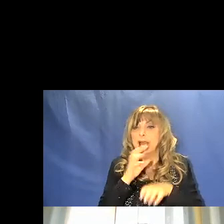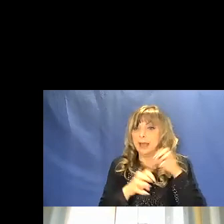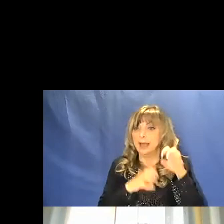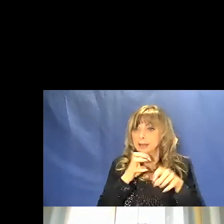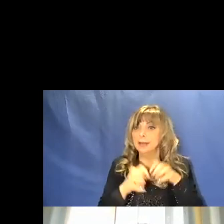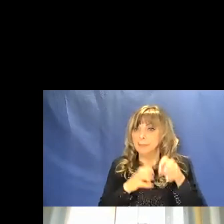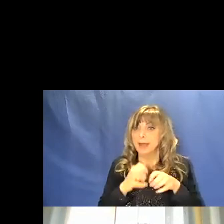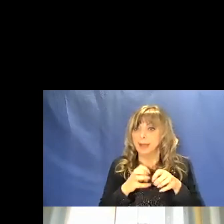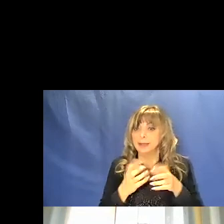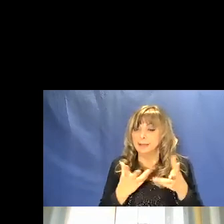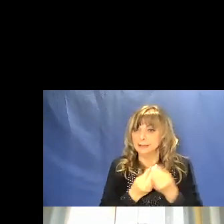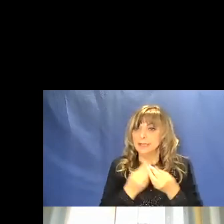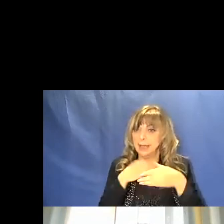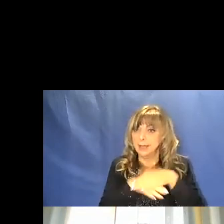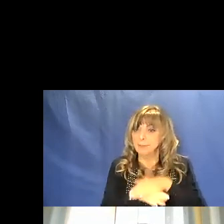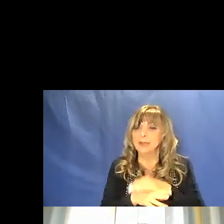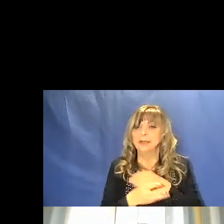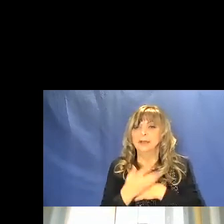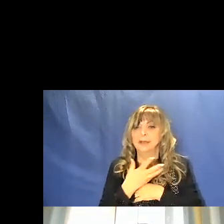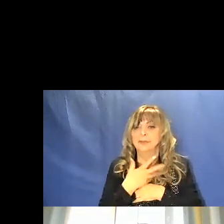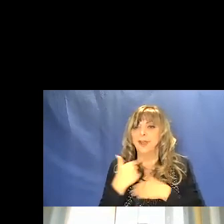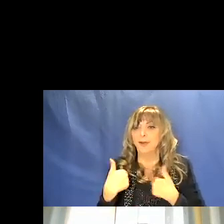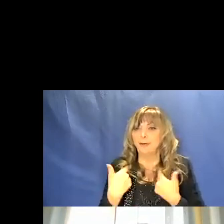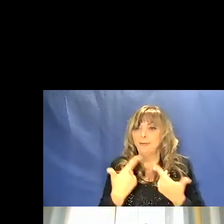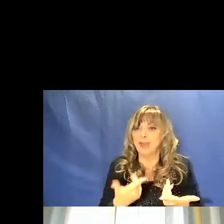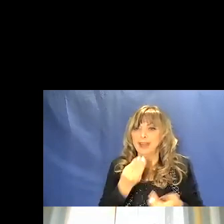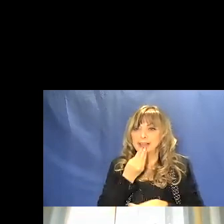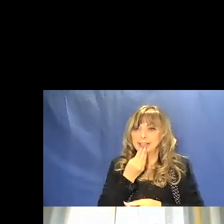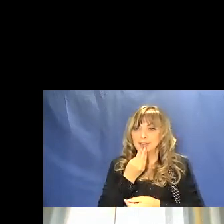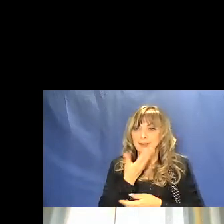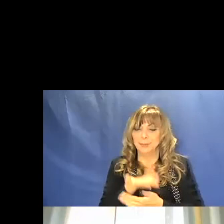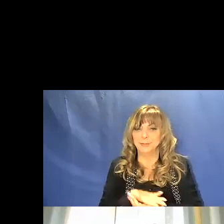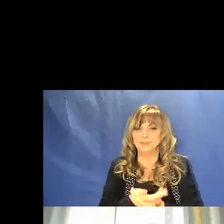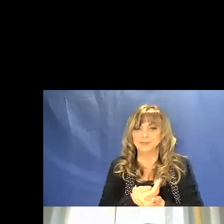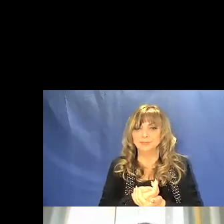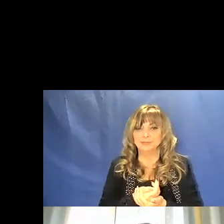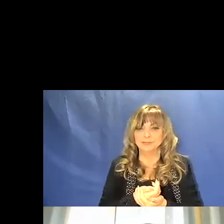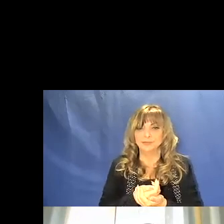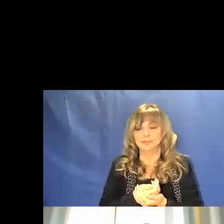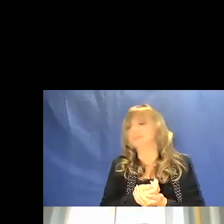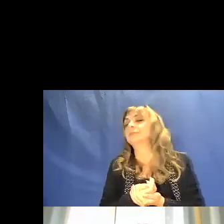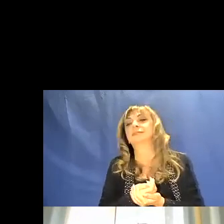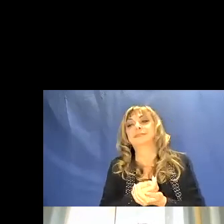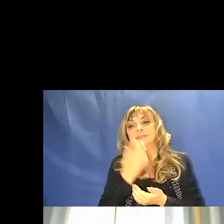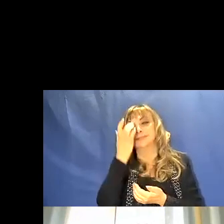sepolture perché c'erano anche delle offerte di cibo ma in questo caso